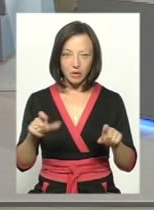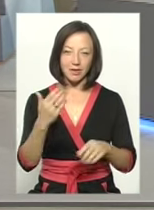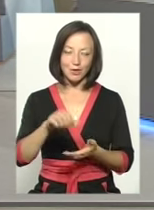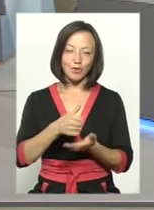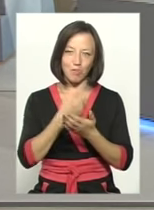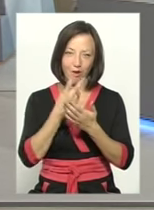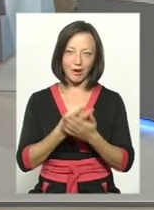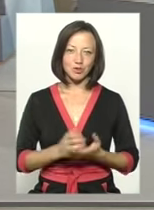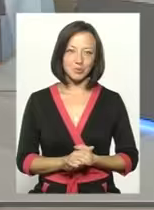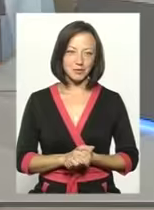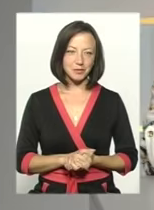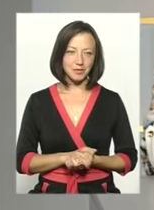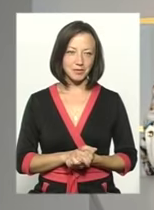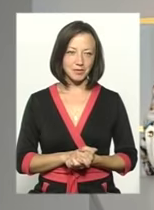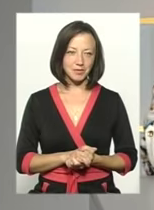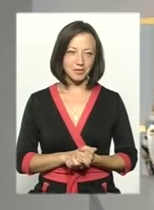глядачам. Прошу сюжет.